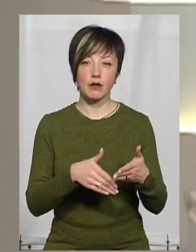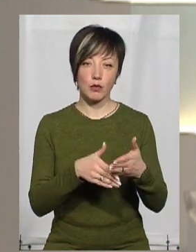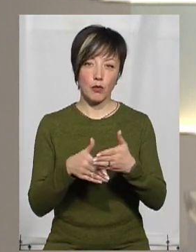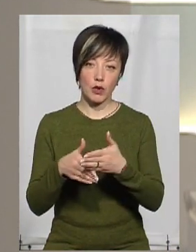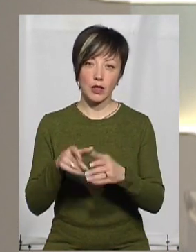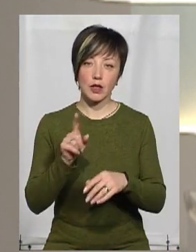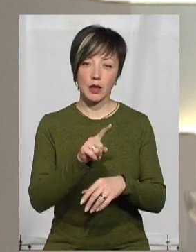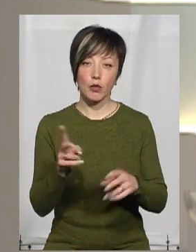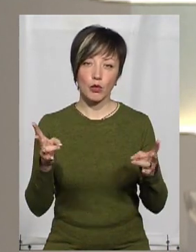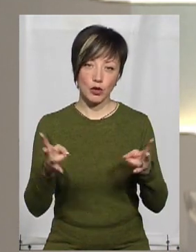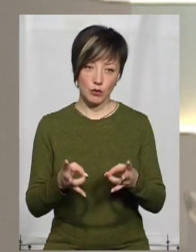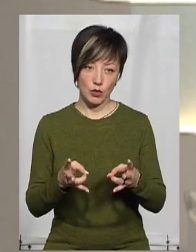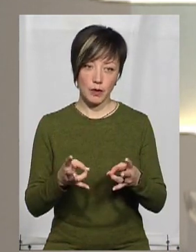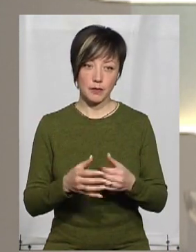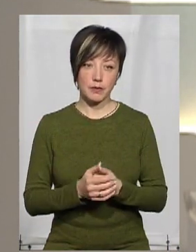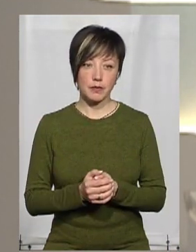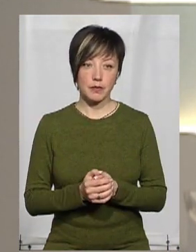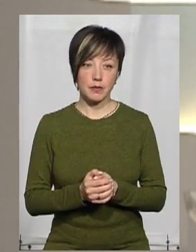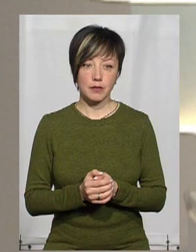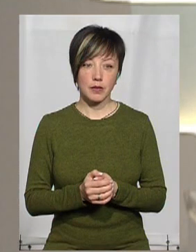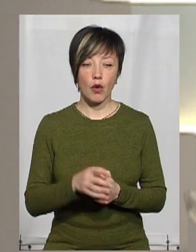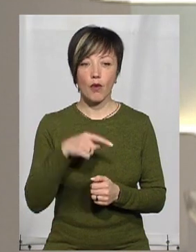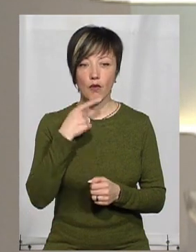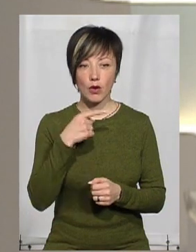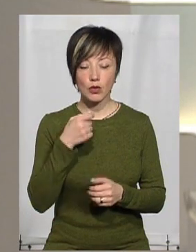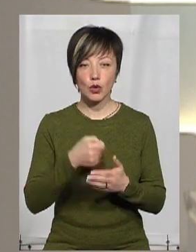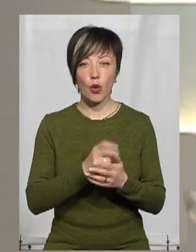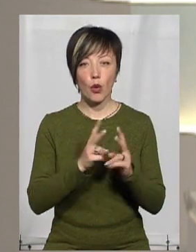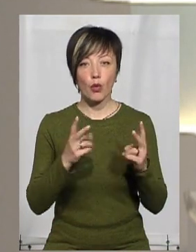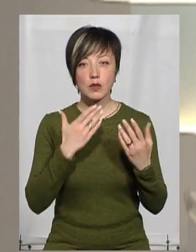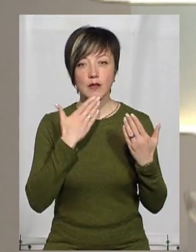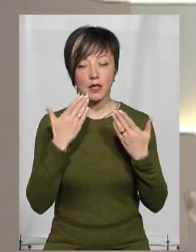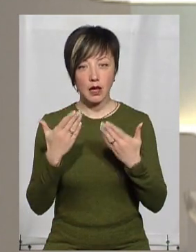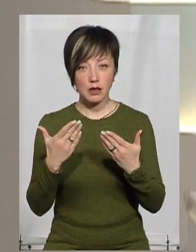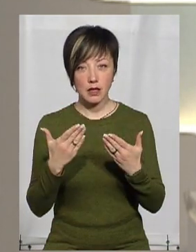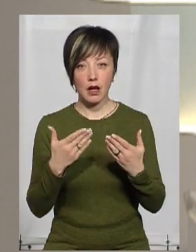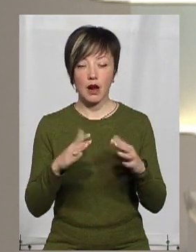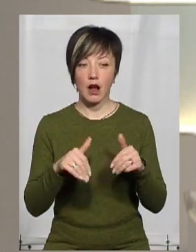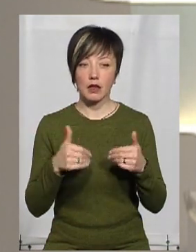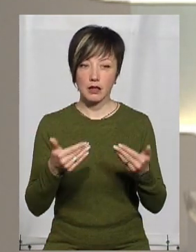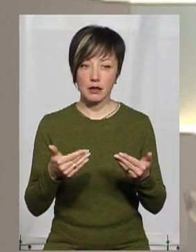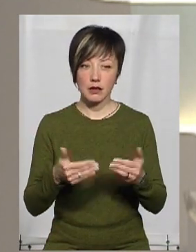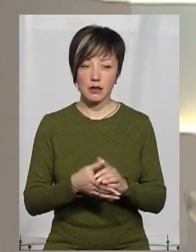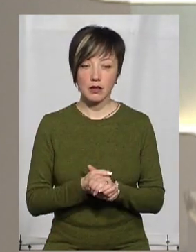допомоги тим, хто її потребує. І говорили, до кого звертатися, радили.